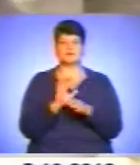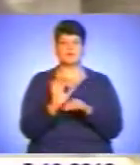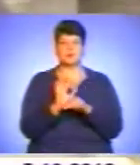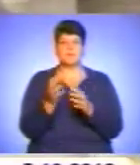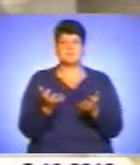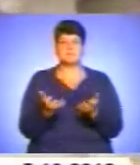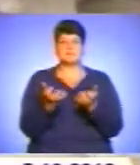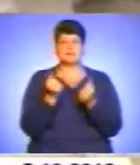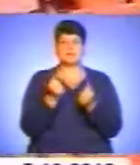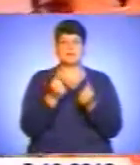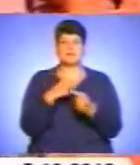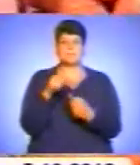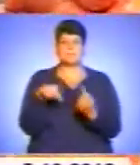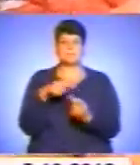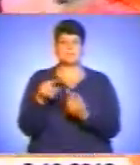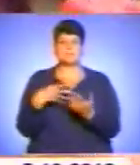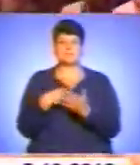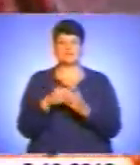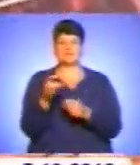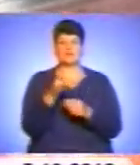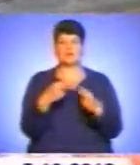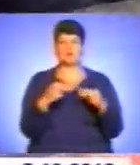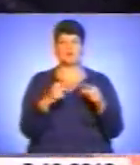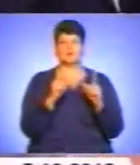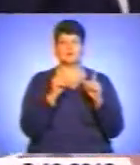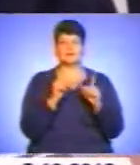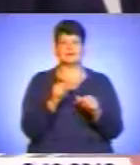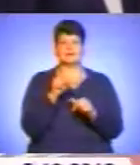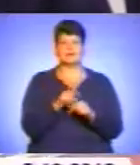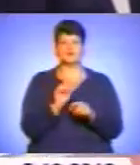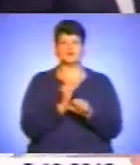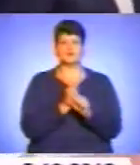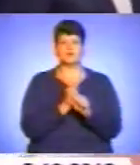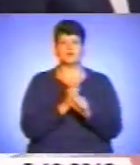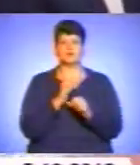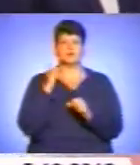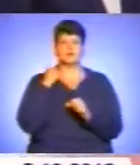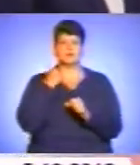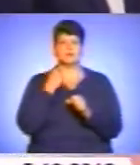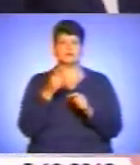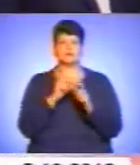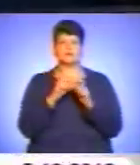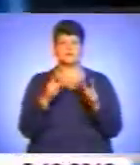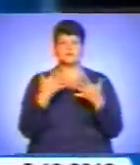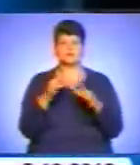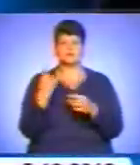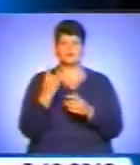а й підтримати бізнес свого регіону. Адже продається тут тільки вироблене на Кировоградщині. Таких магазинів в області вже 11.